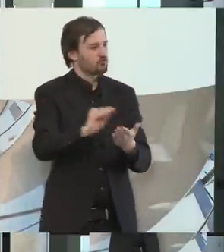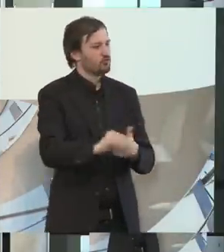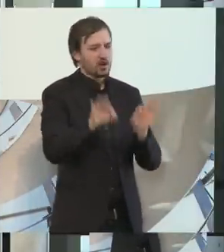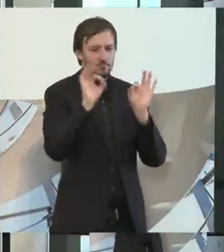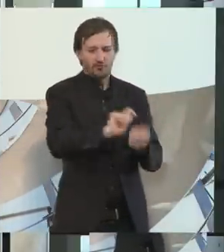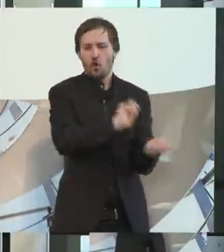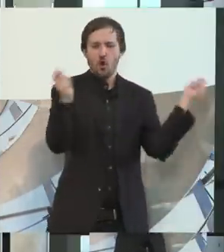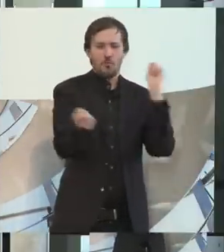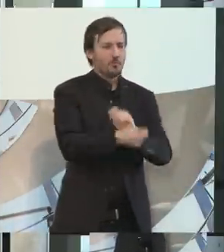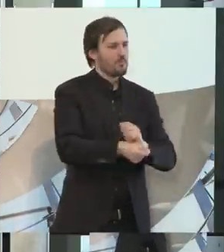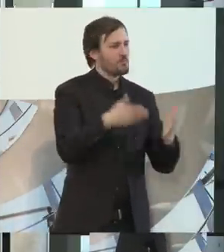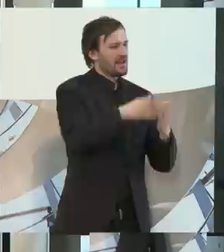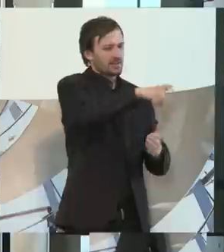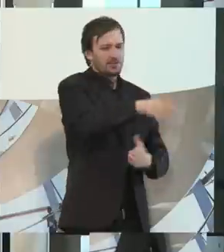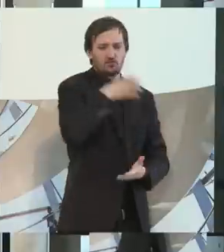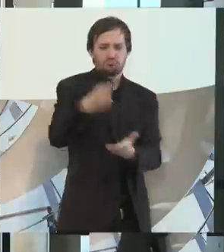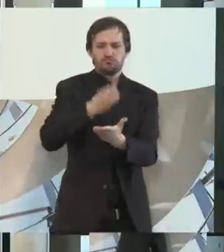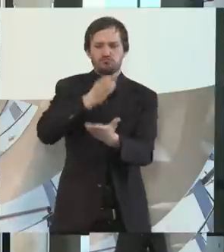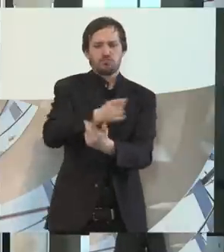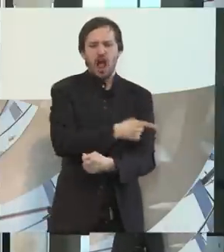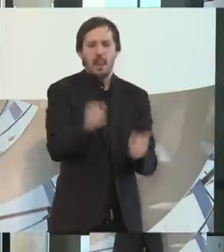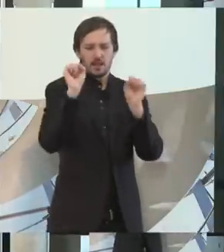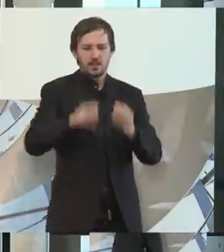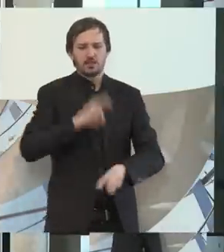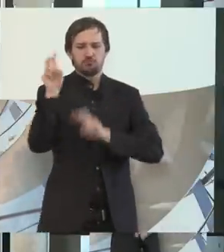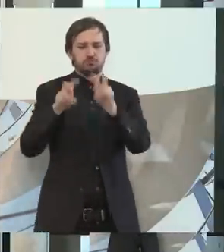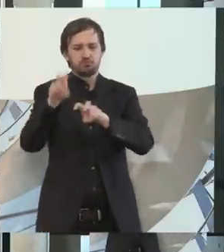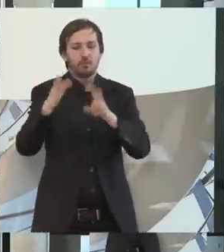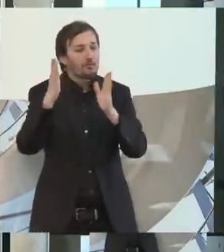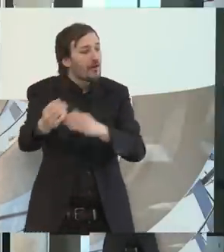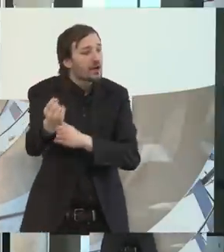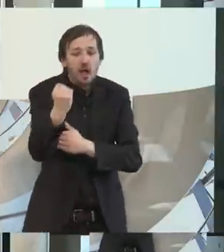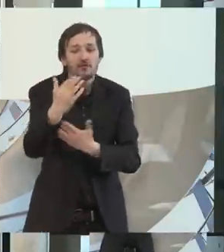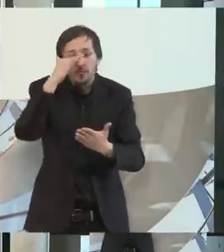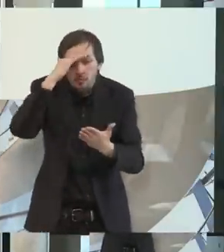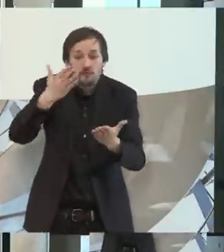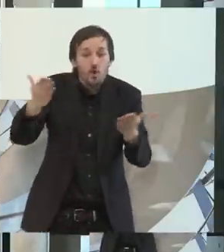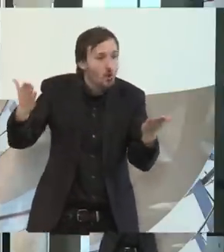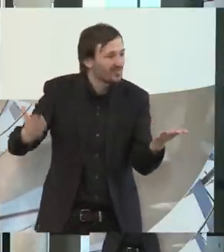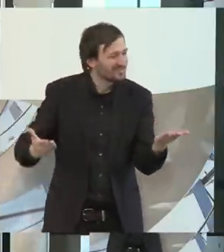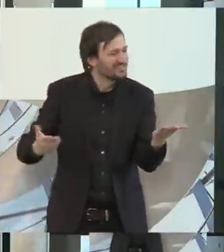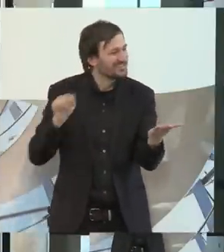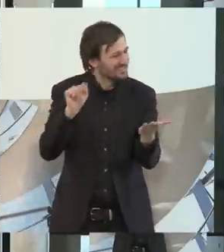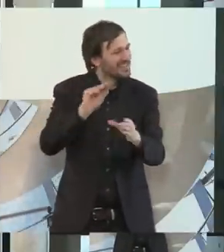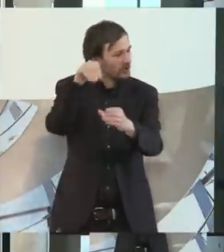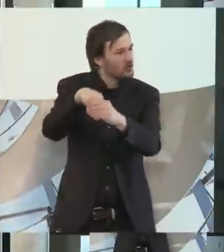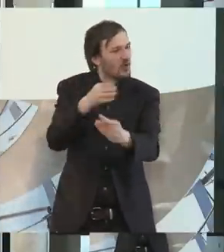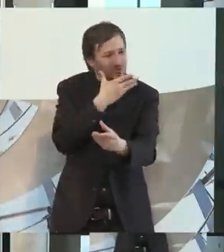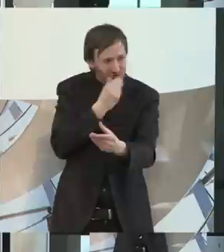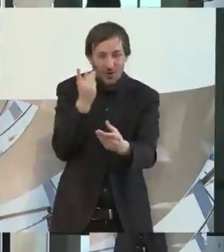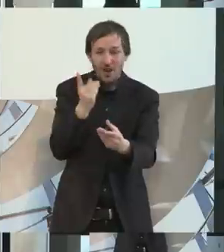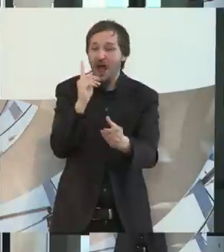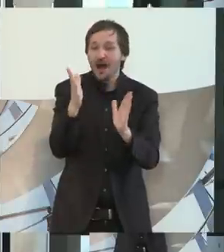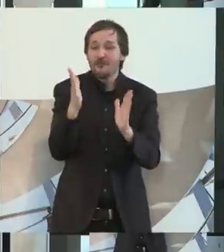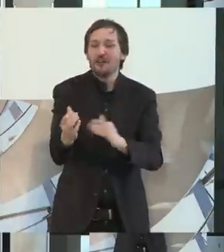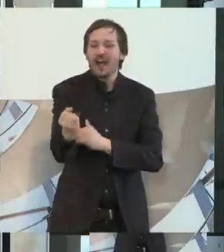Da wurde der Schalter umgelegt, zack, und jetzt kann jeder dort rein. Die Fachkräfte sind gar nicht da. So schön wie das ist, dass wir dort Inklusion haben, aber wir